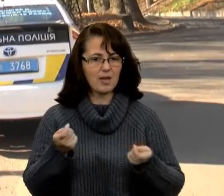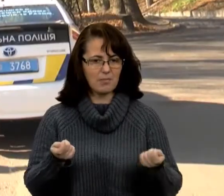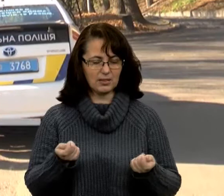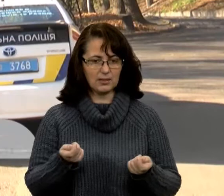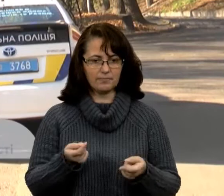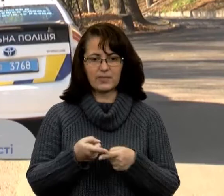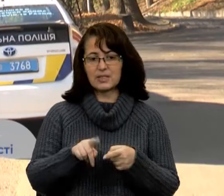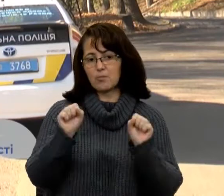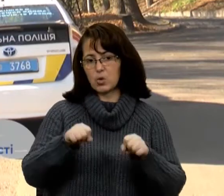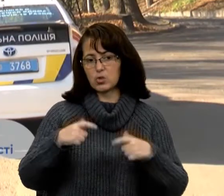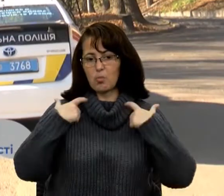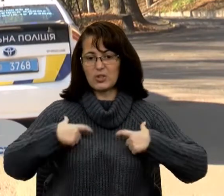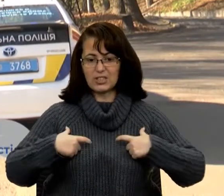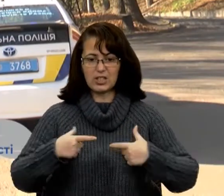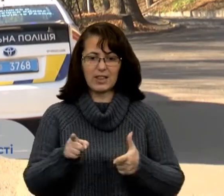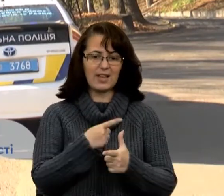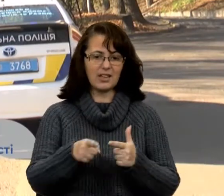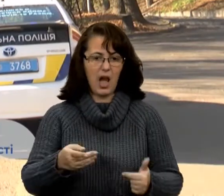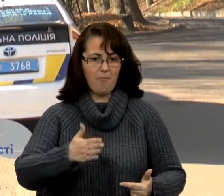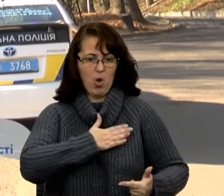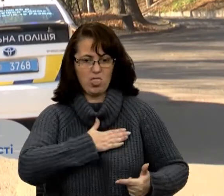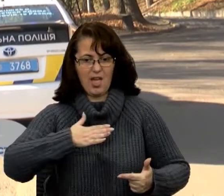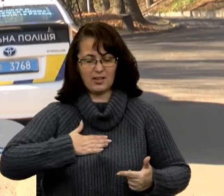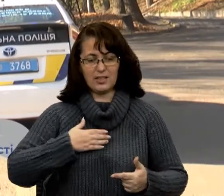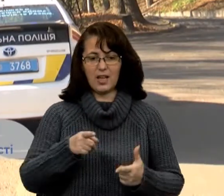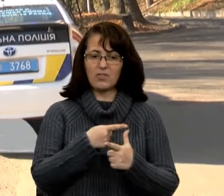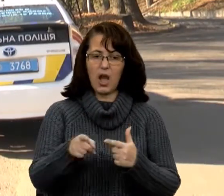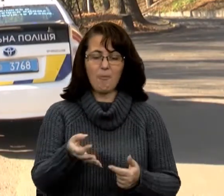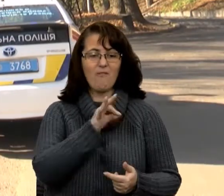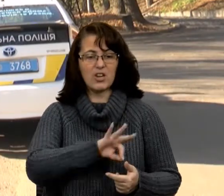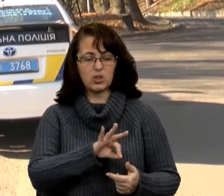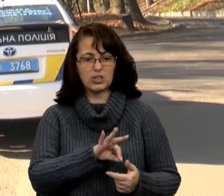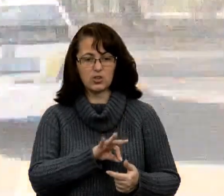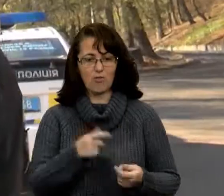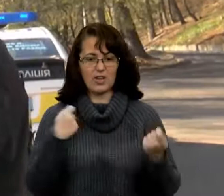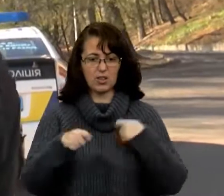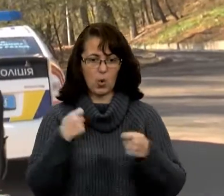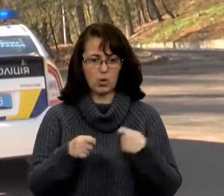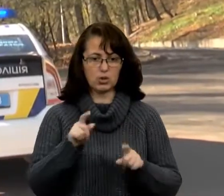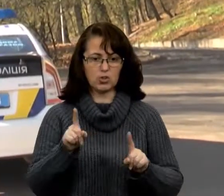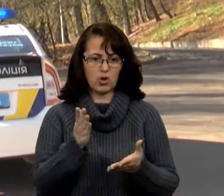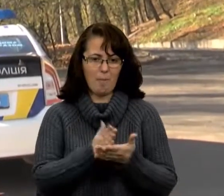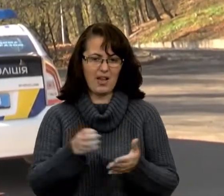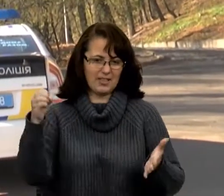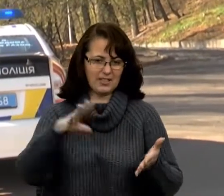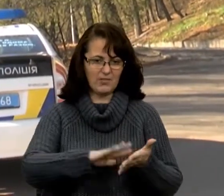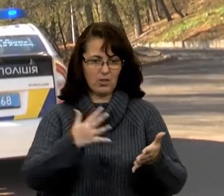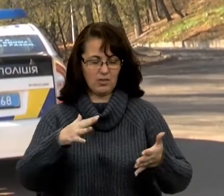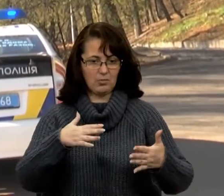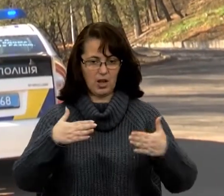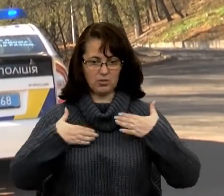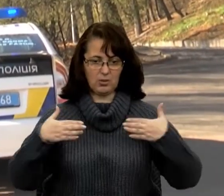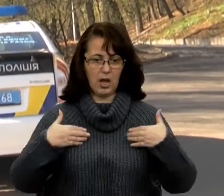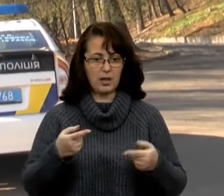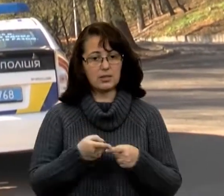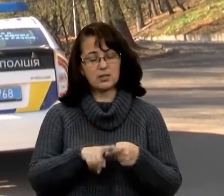можуть бути світлові жилети, або наклейки відповідні, або користуватись одягом, який має світлоповертаючий елемент. Це може бути або попередження,